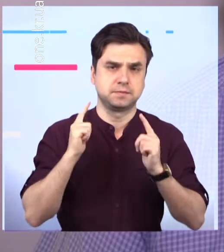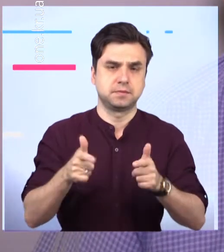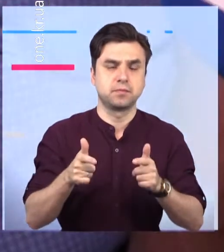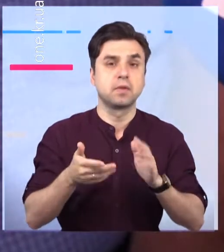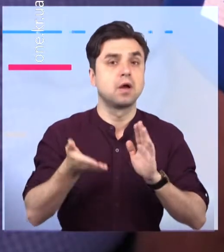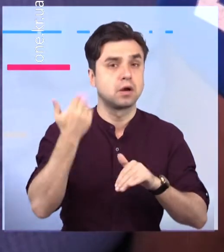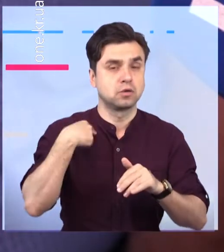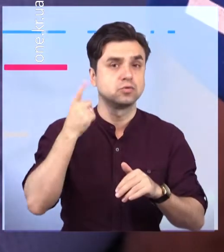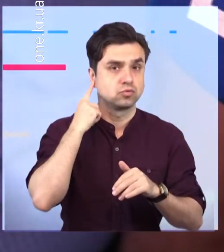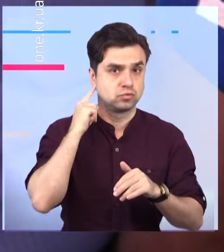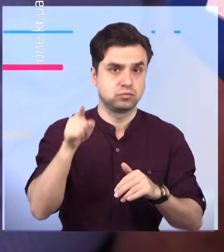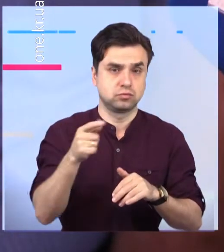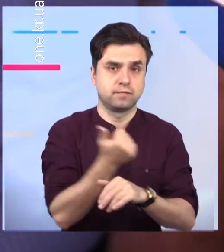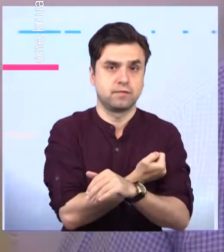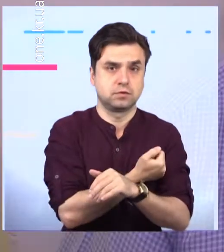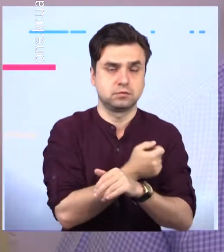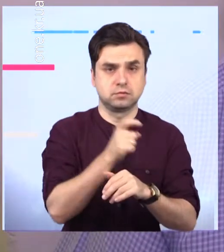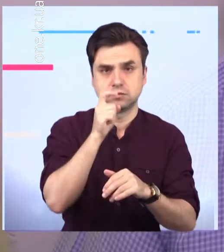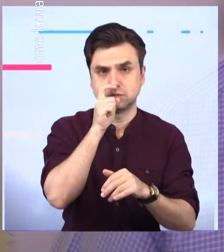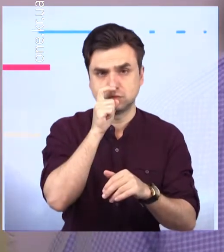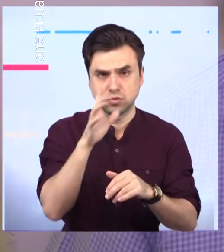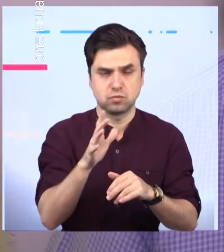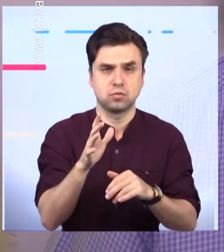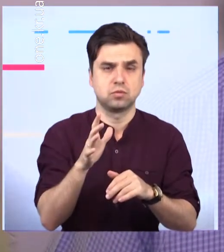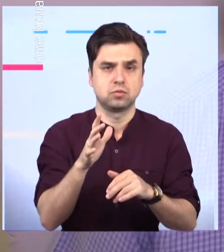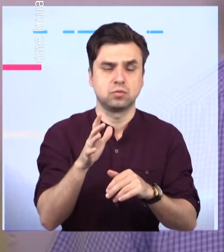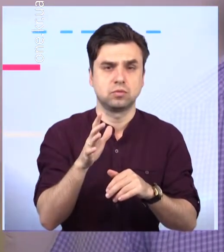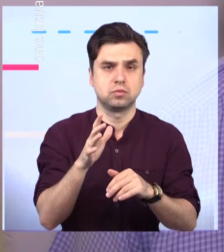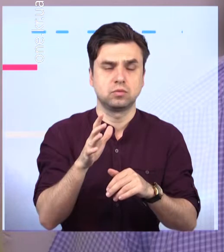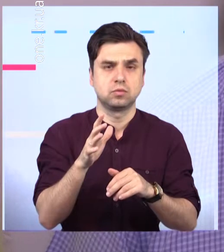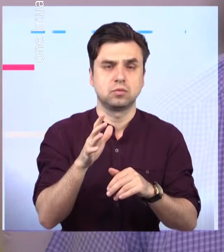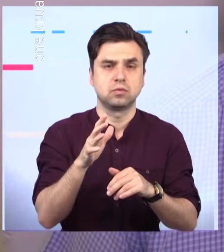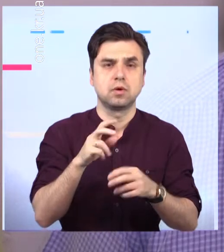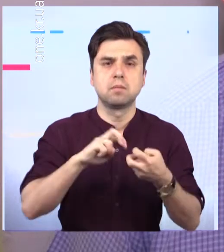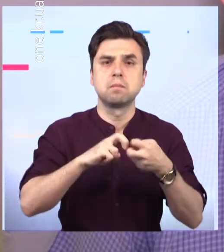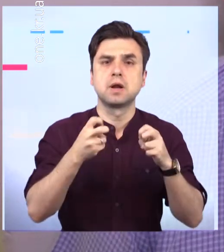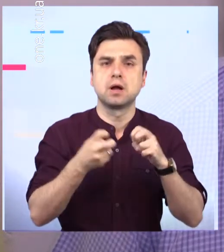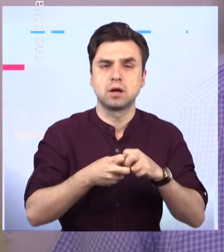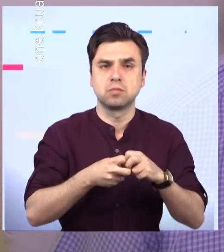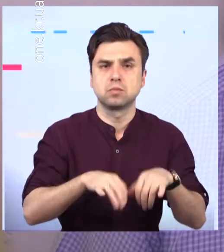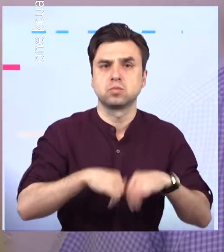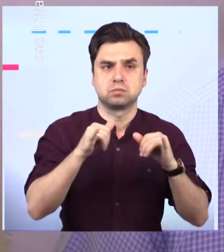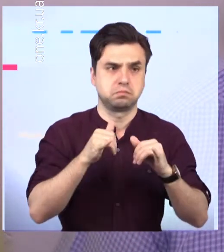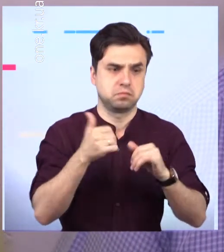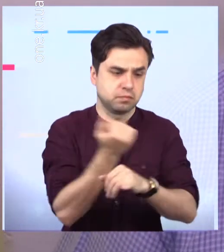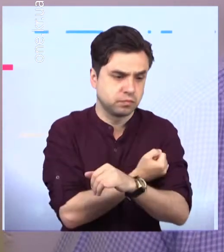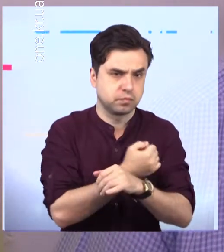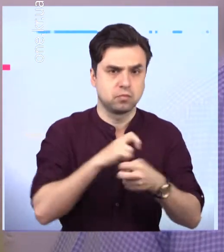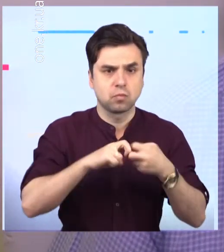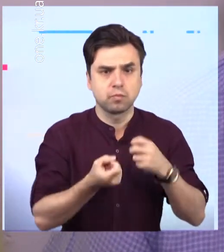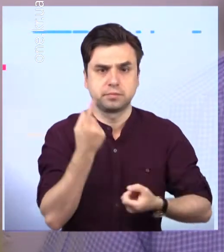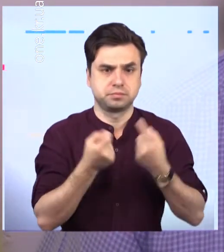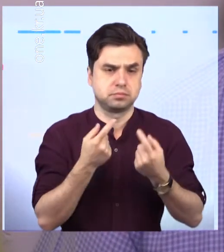Раніше я чув про неї, але в коефіцієнт не сильно високий, як по телевізору розказують